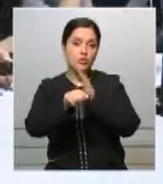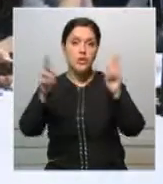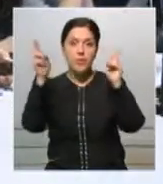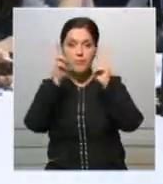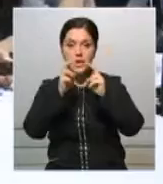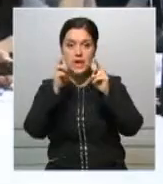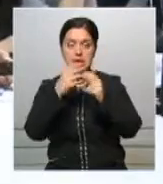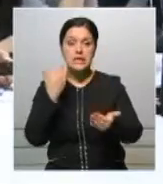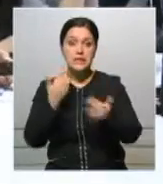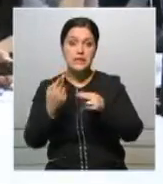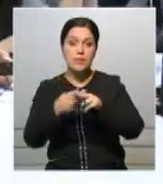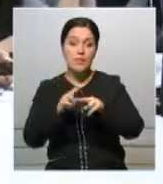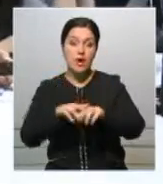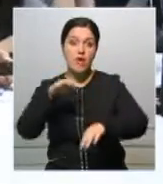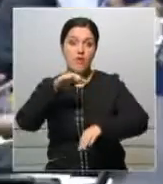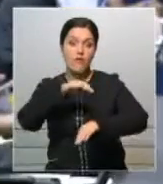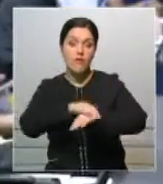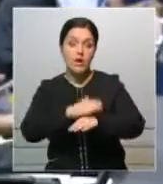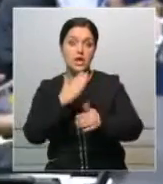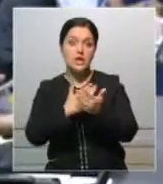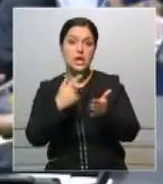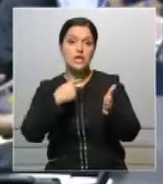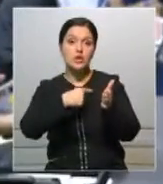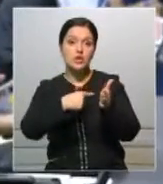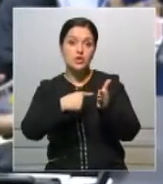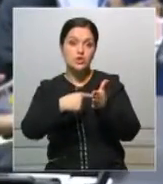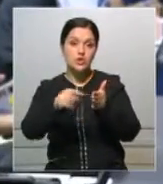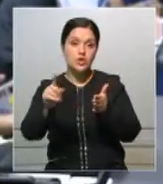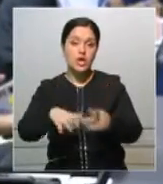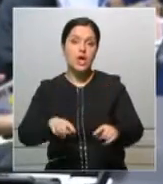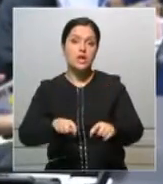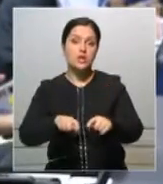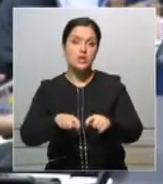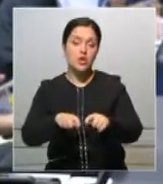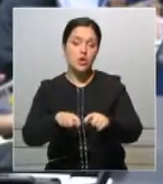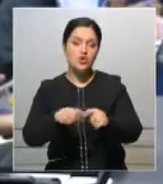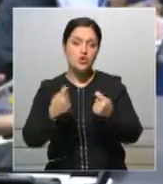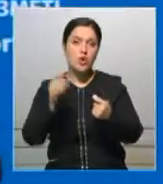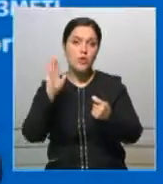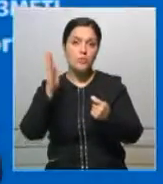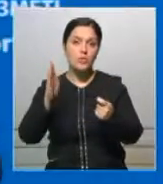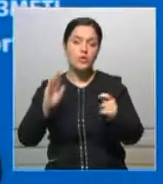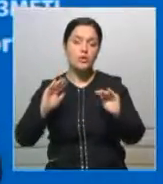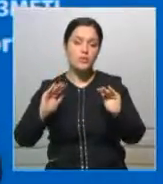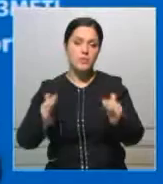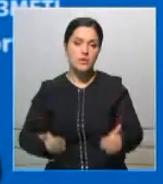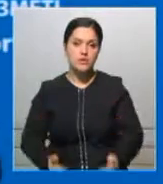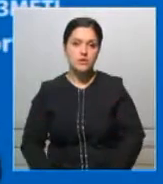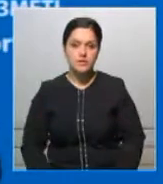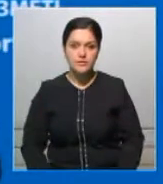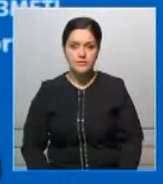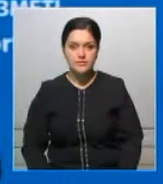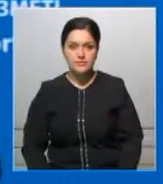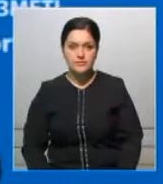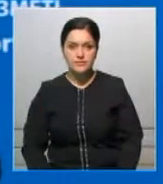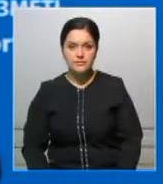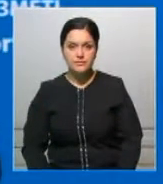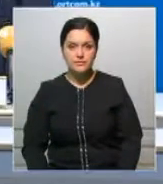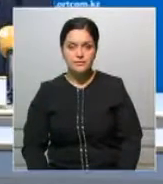службы внутреннего аудита. Если эти факторы исключить, считает Джанбурчин, нарушений можно было бы избежать.